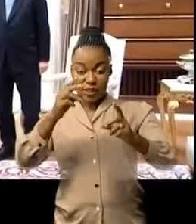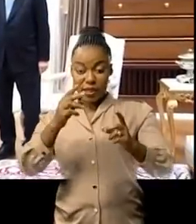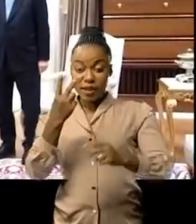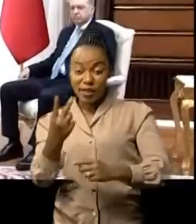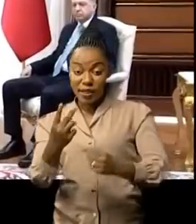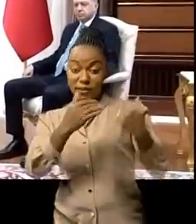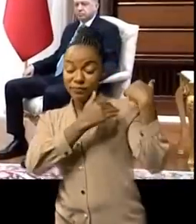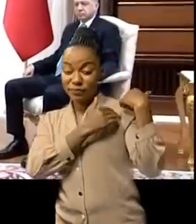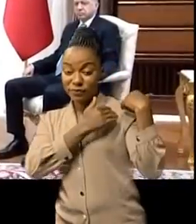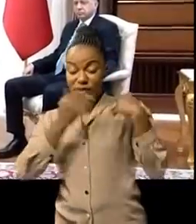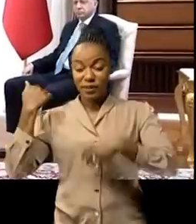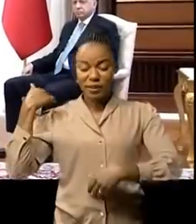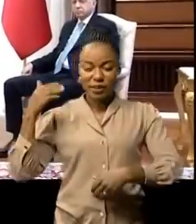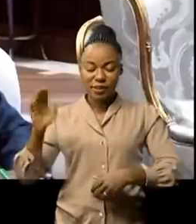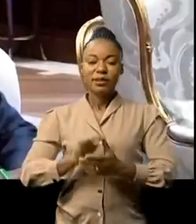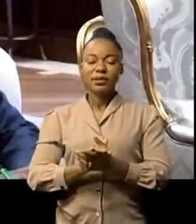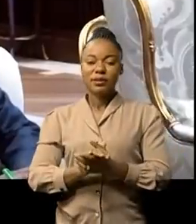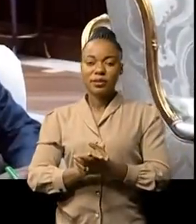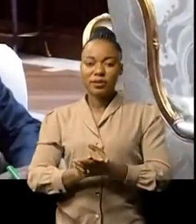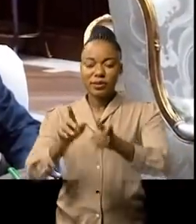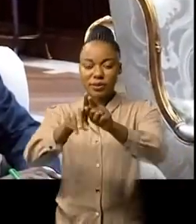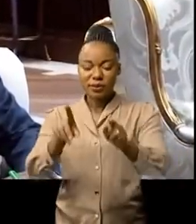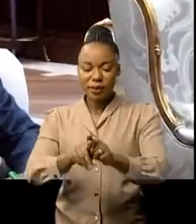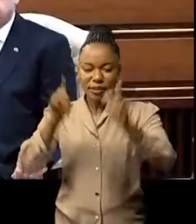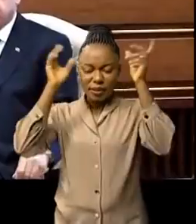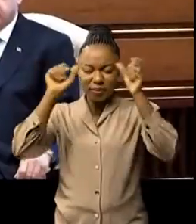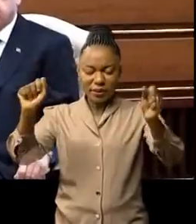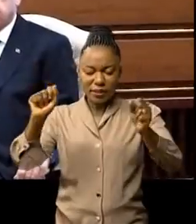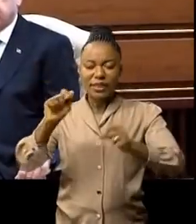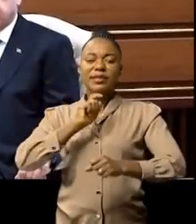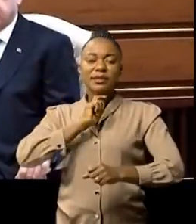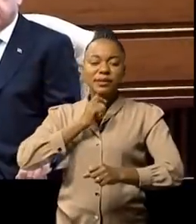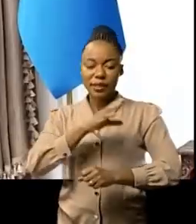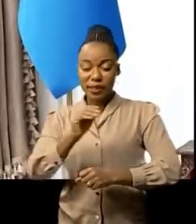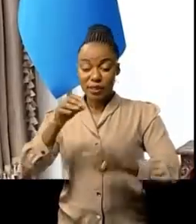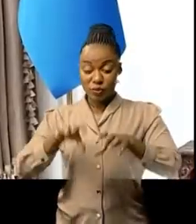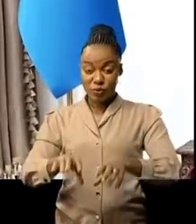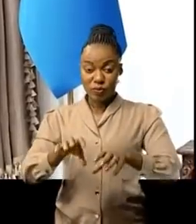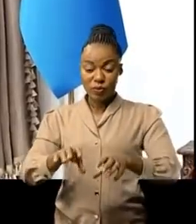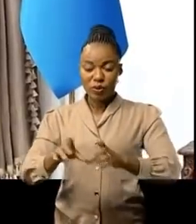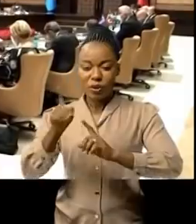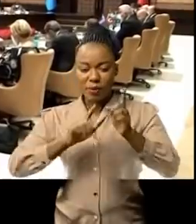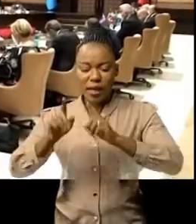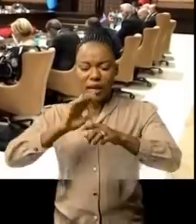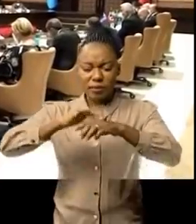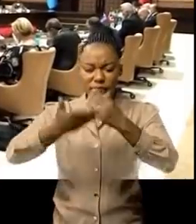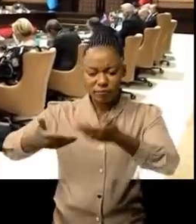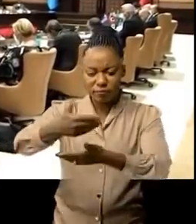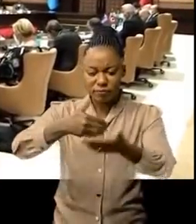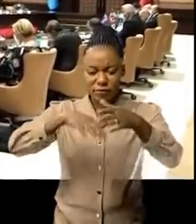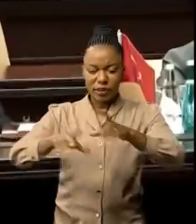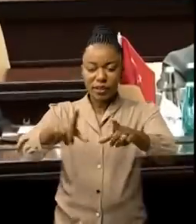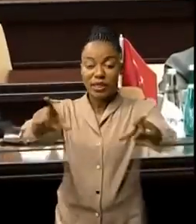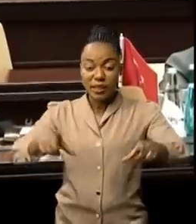Après cette première étape, les officiels turcs et congolais rejoignent la salle pour une réunion conjointe préparant ainsi la